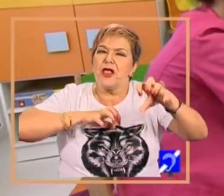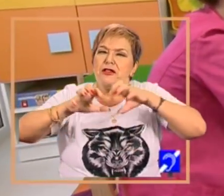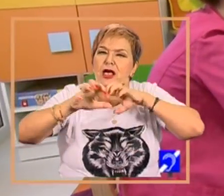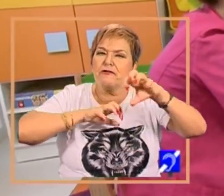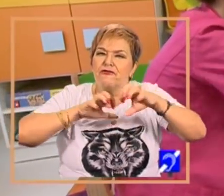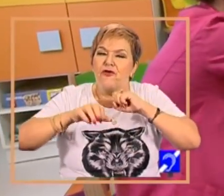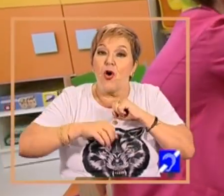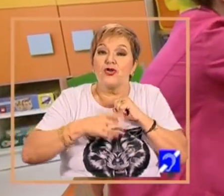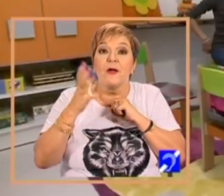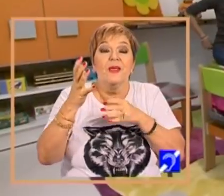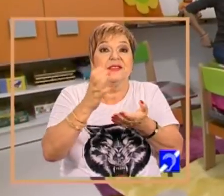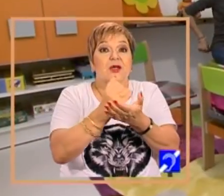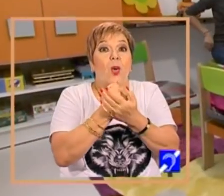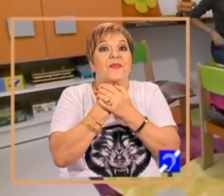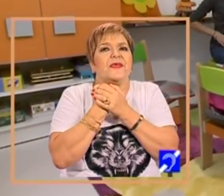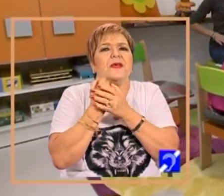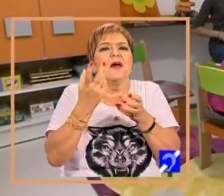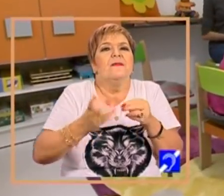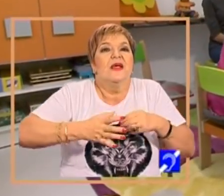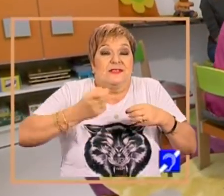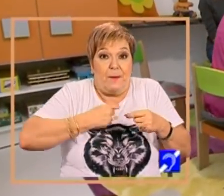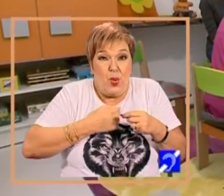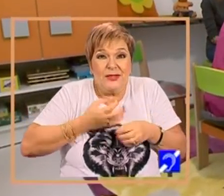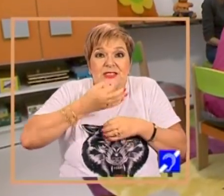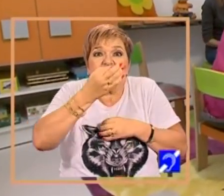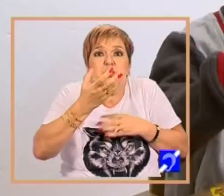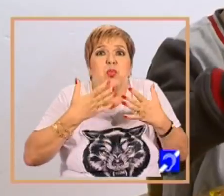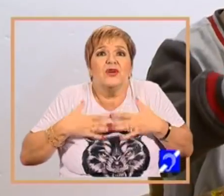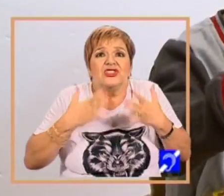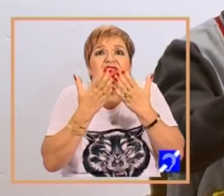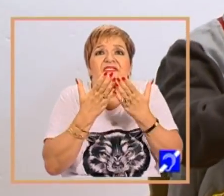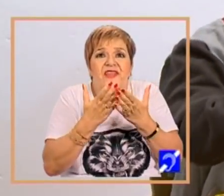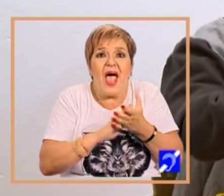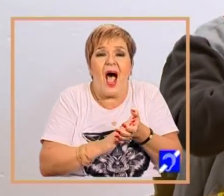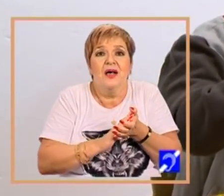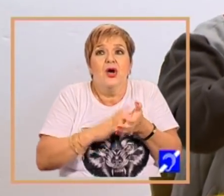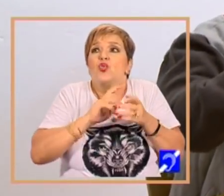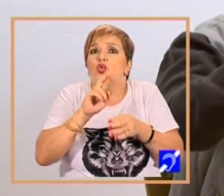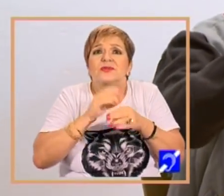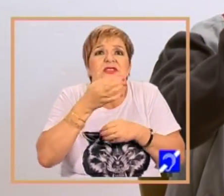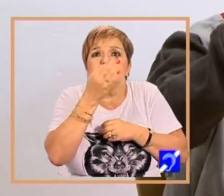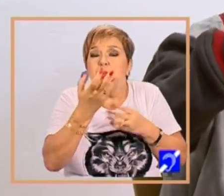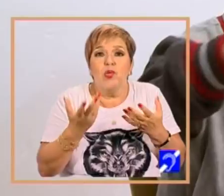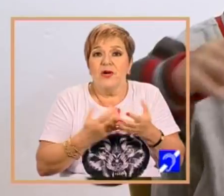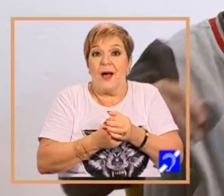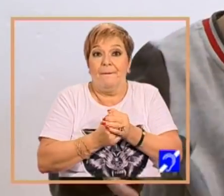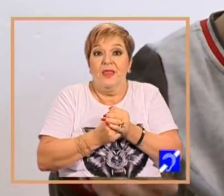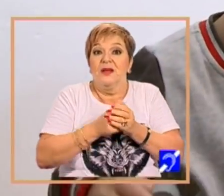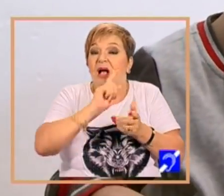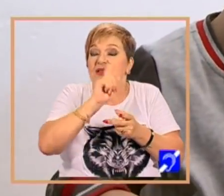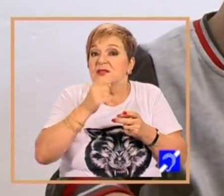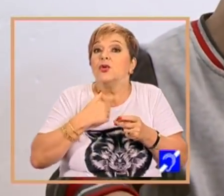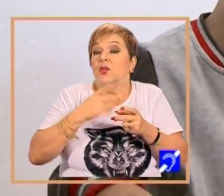abilitățile de a-și exprima emoțiile, ce să spună în anumite contexte.